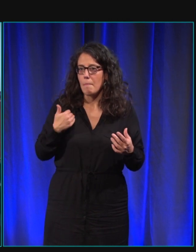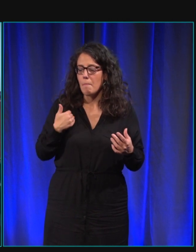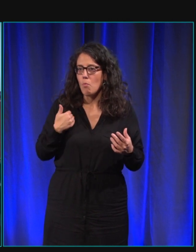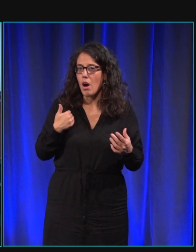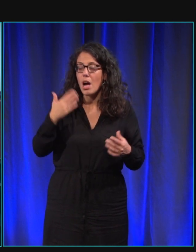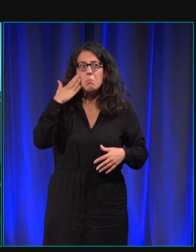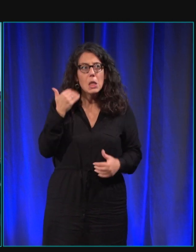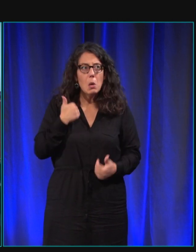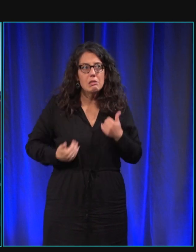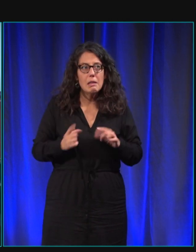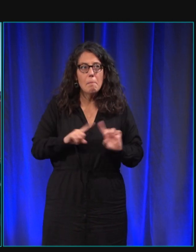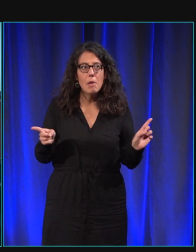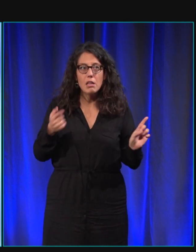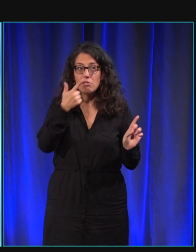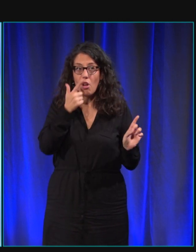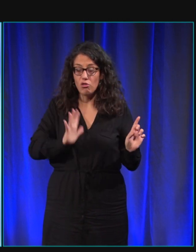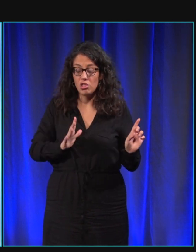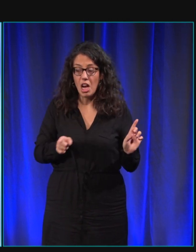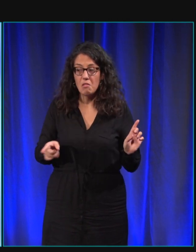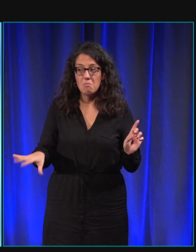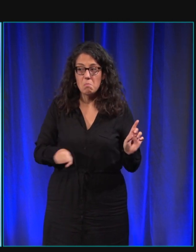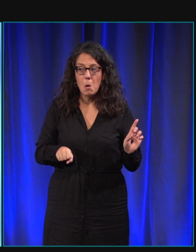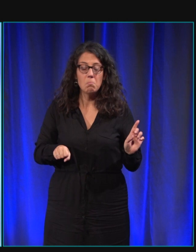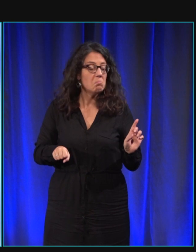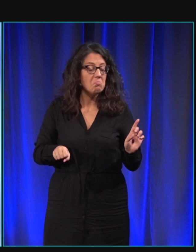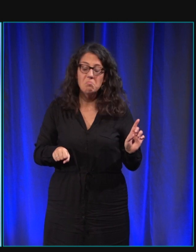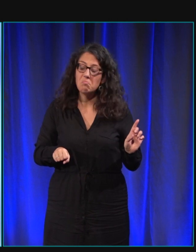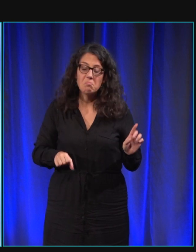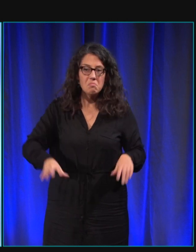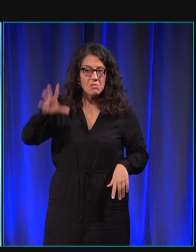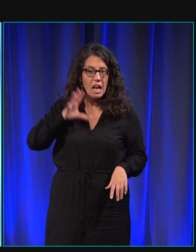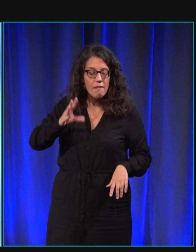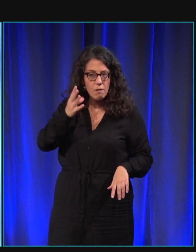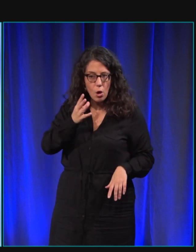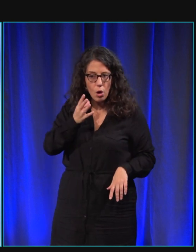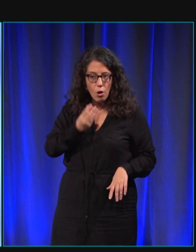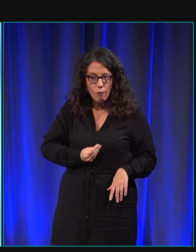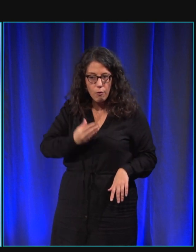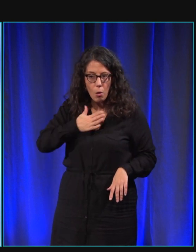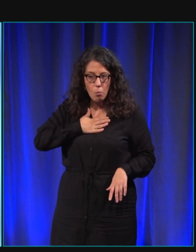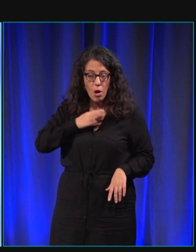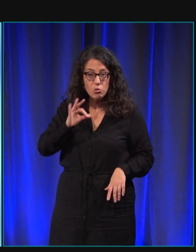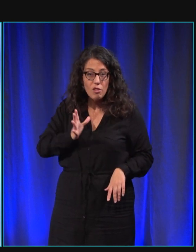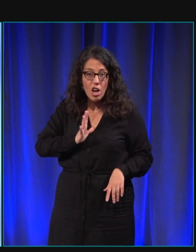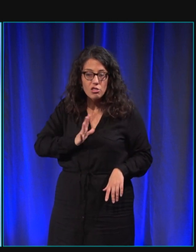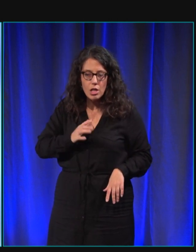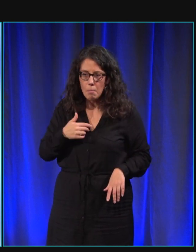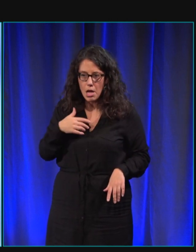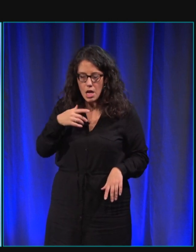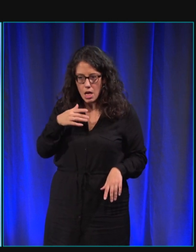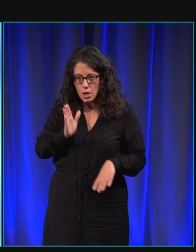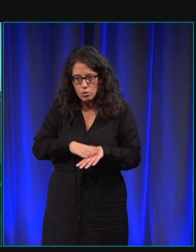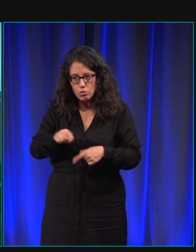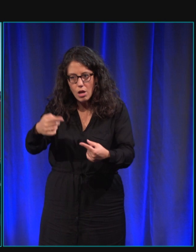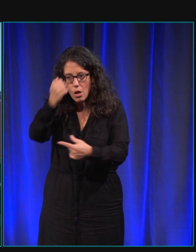sûre que j'aurais eu un chien j'en avais eu un petit mais je ne connaissais rien du tout je suis arrivée au stage je ne les connaissais